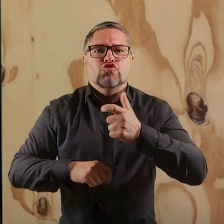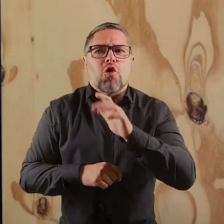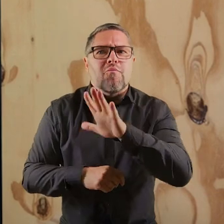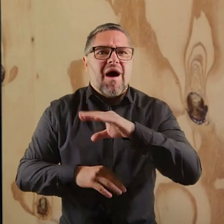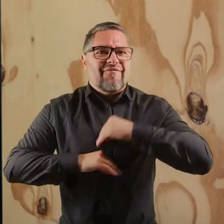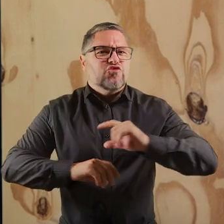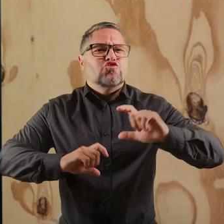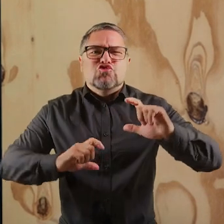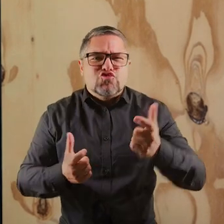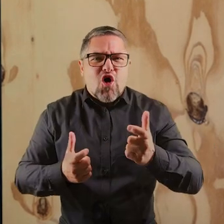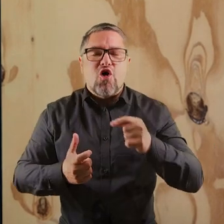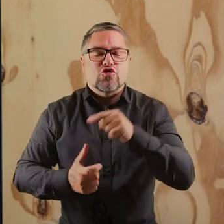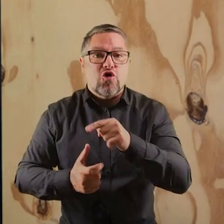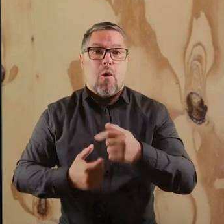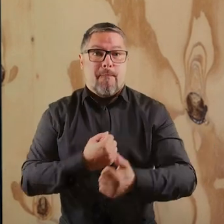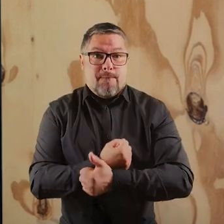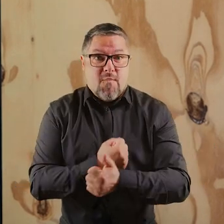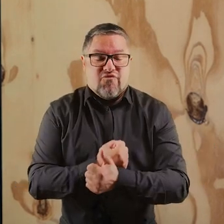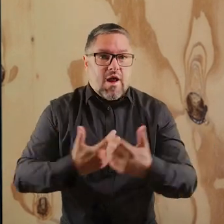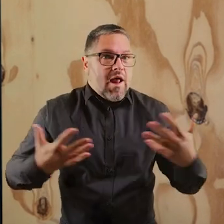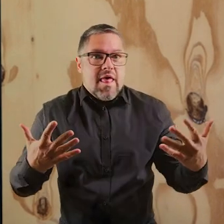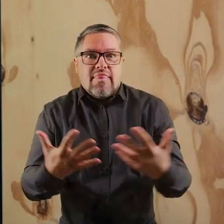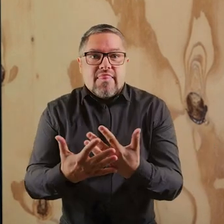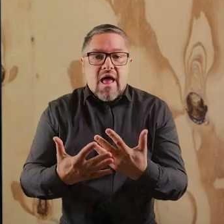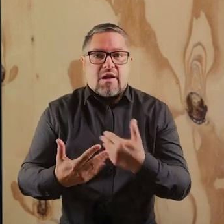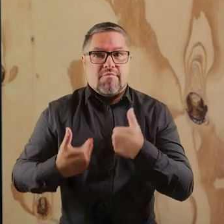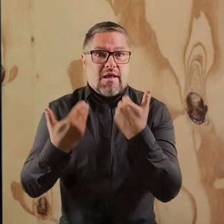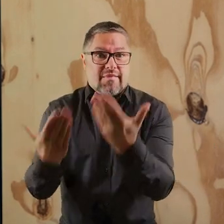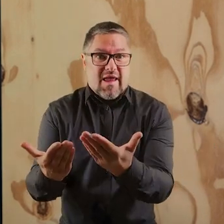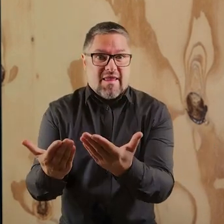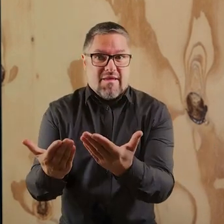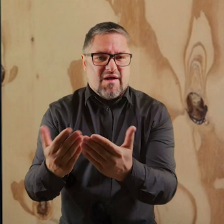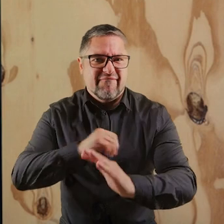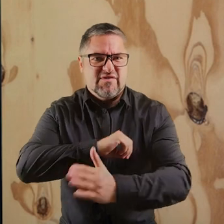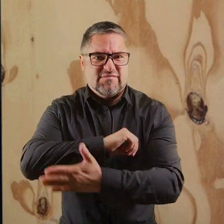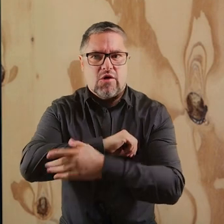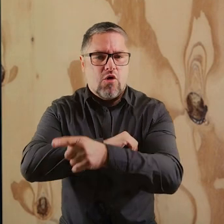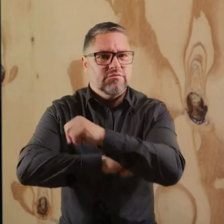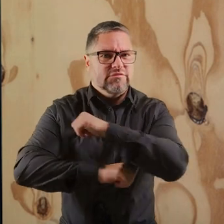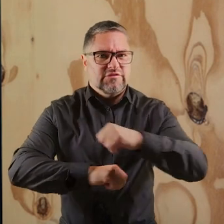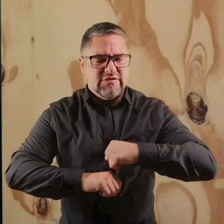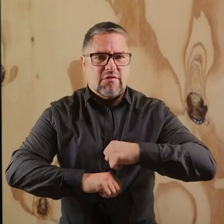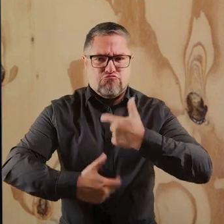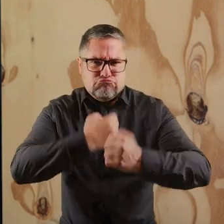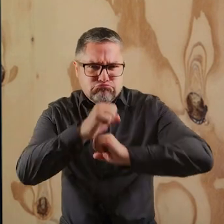coś, co powoduje, że oni nagle dostając od nas wsparcie, sami biorą